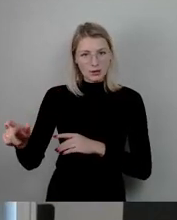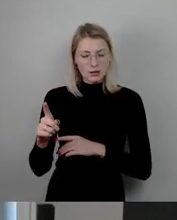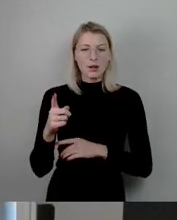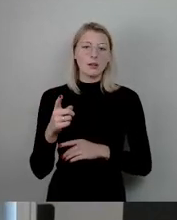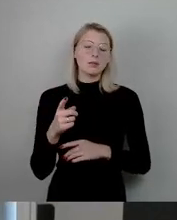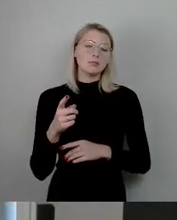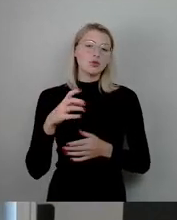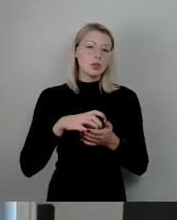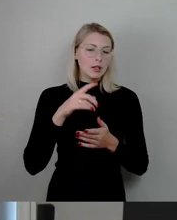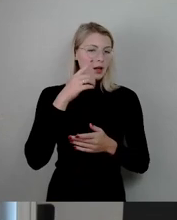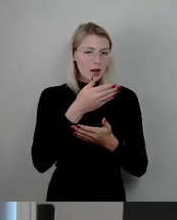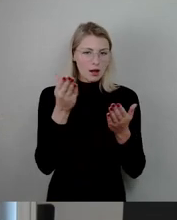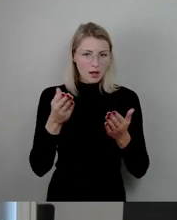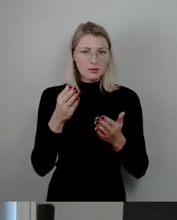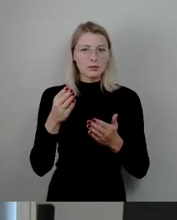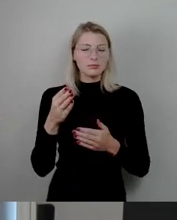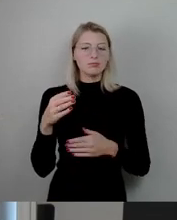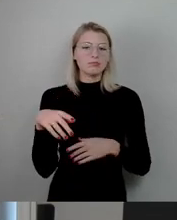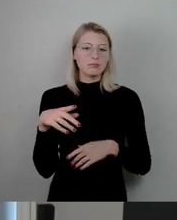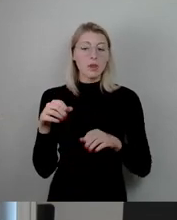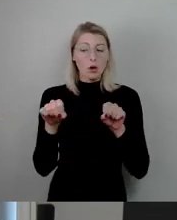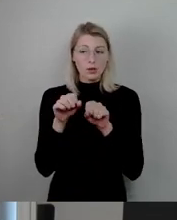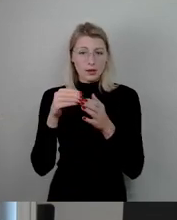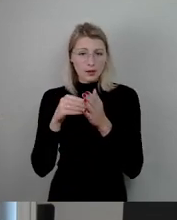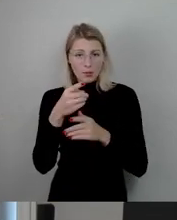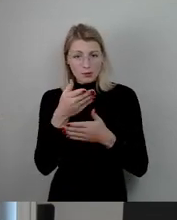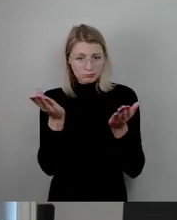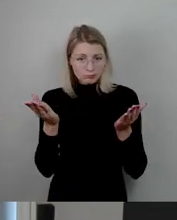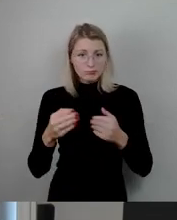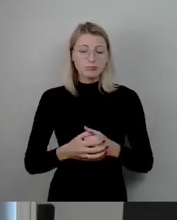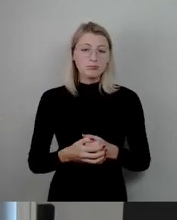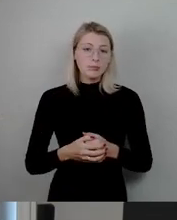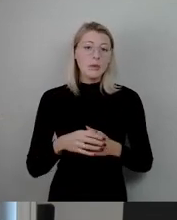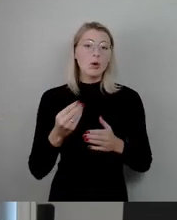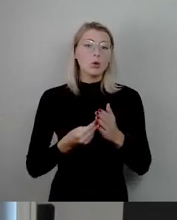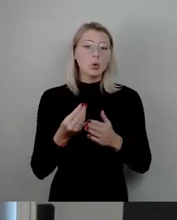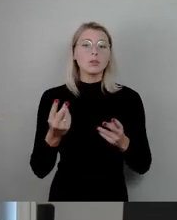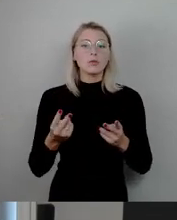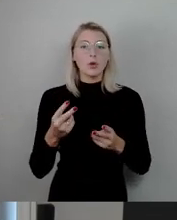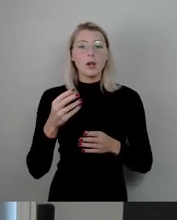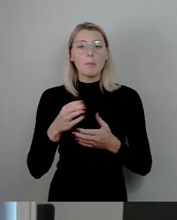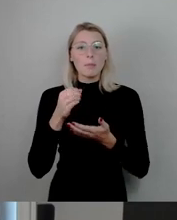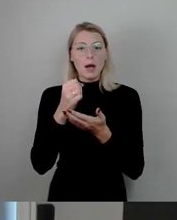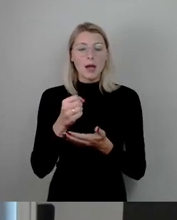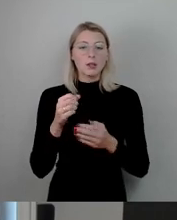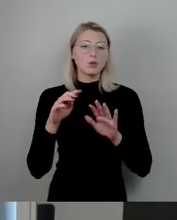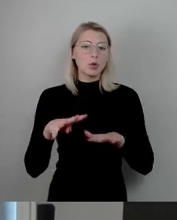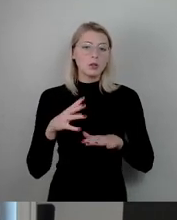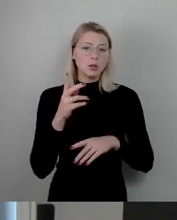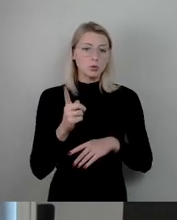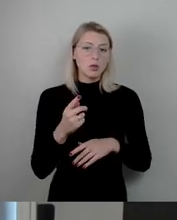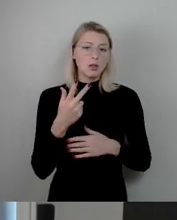Livestream, der Kunst- und Förderpreis der Landeshauptstadt Dresden ist seit 1993 Symbol und Anerkennung sowie